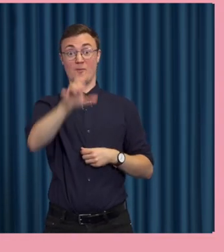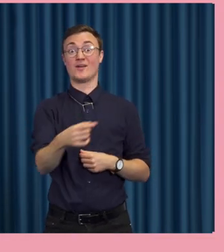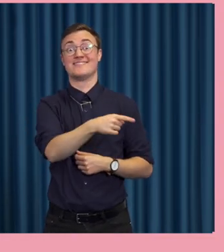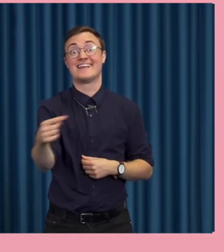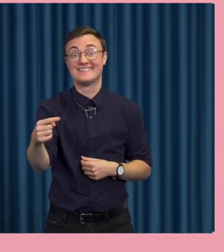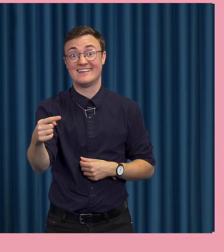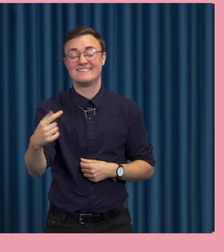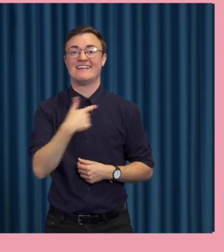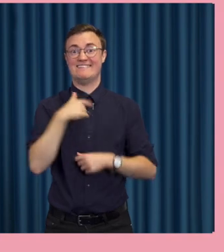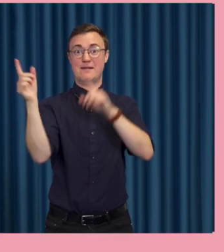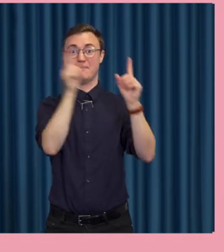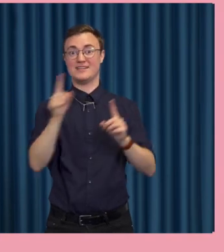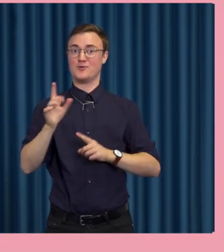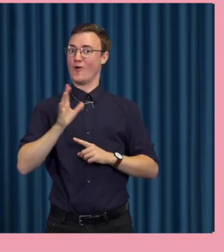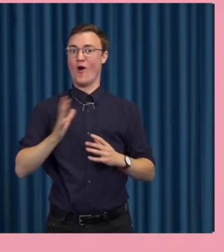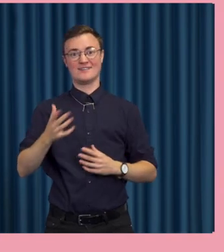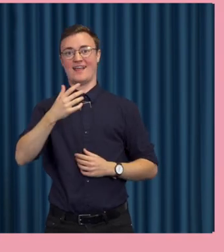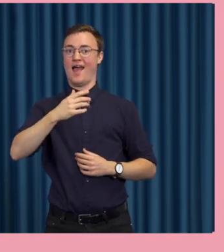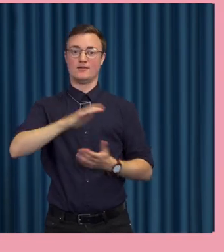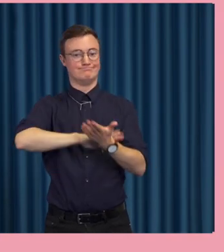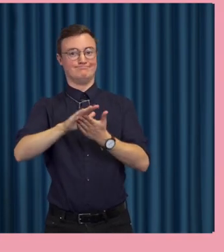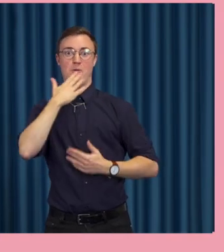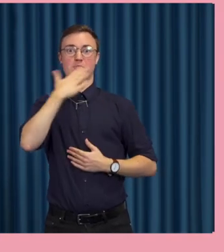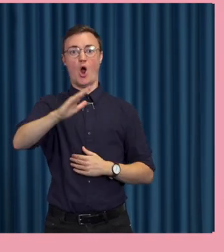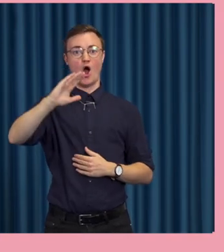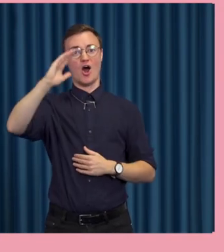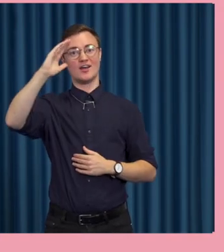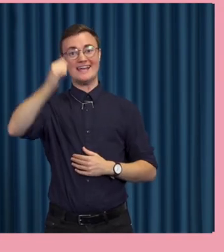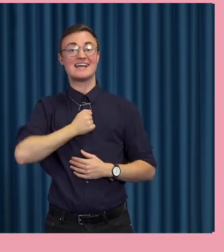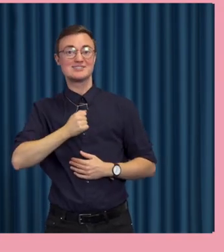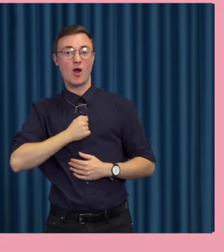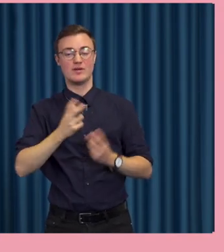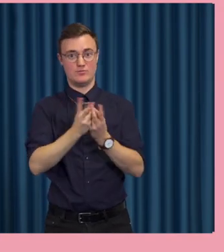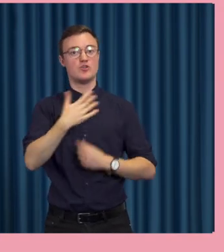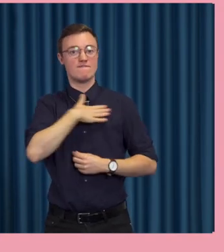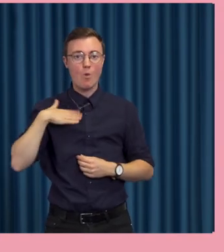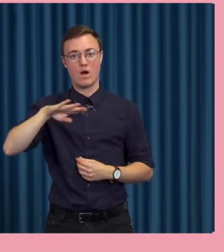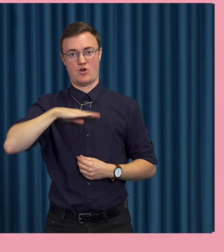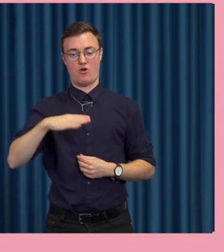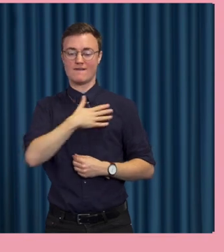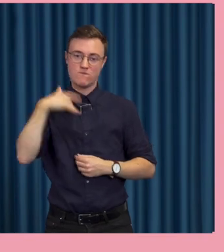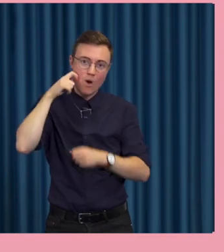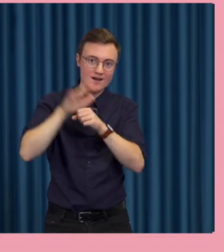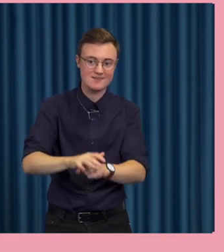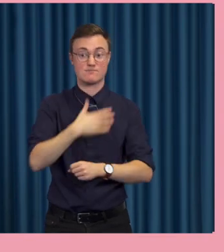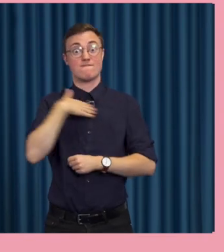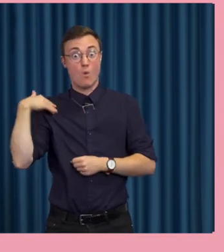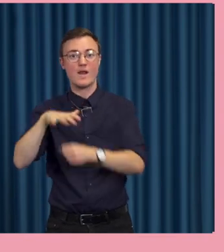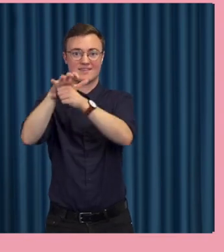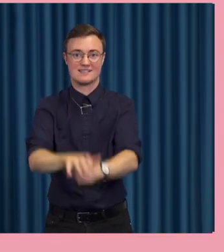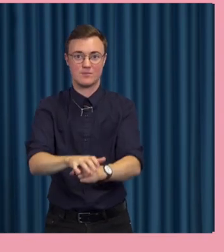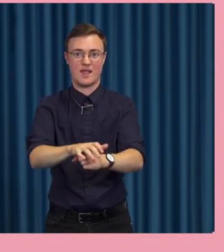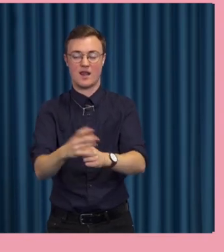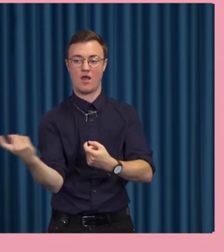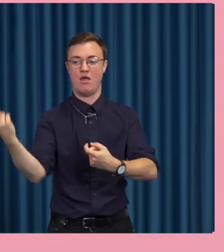människor har ju en rad fula sidor kan man säga. Så att det är vårt hat och vår rasism och vår diskriminering som då